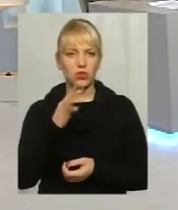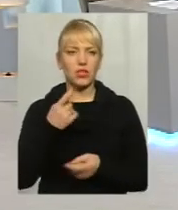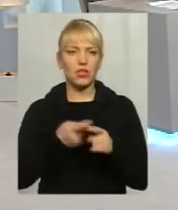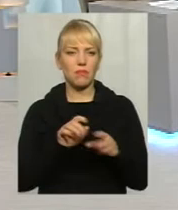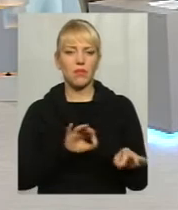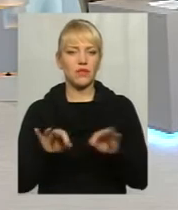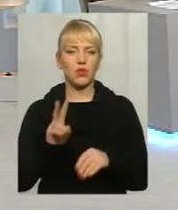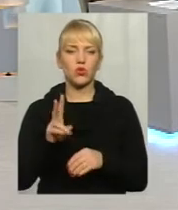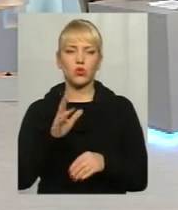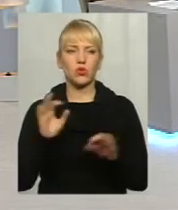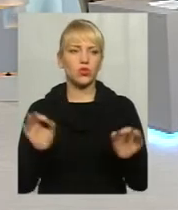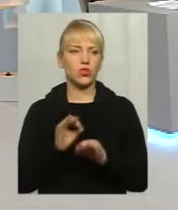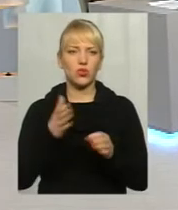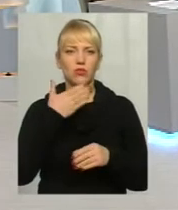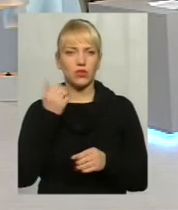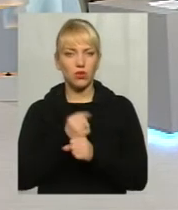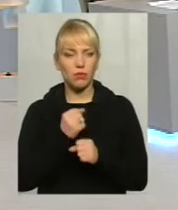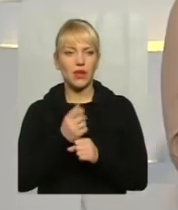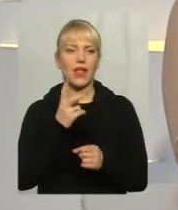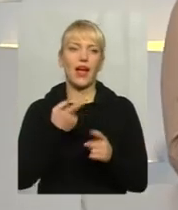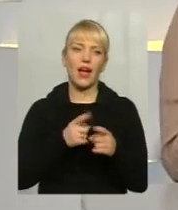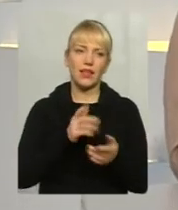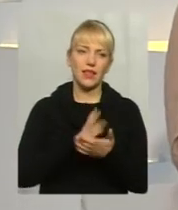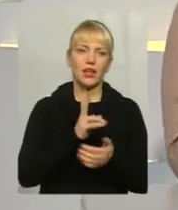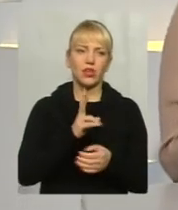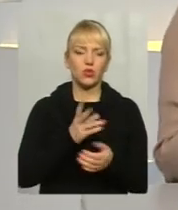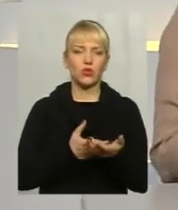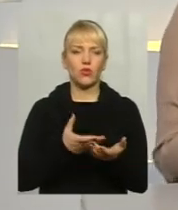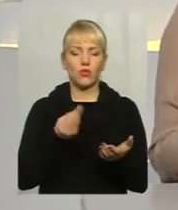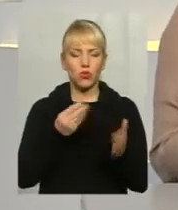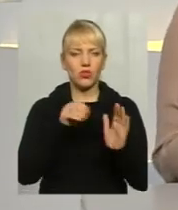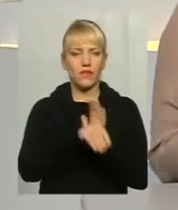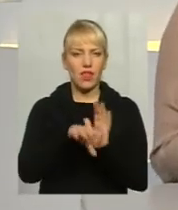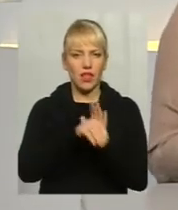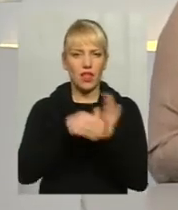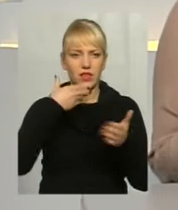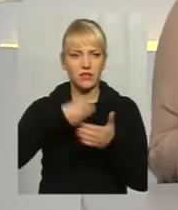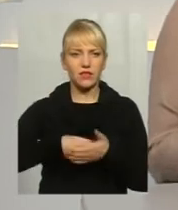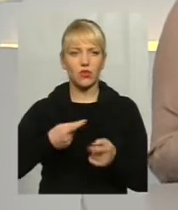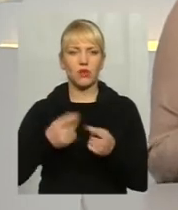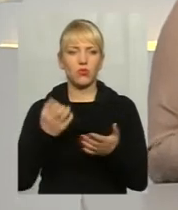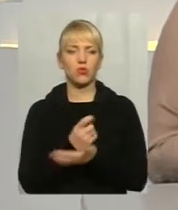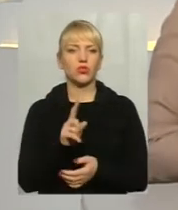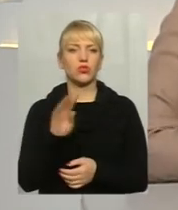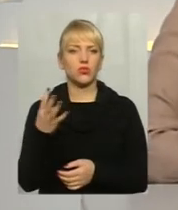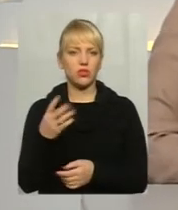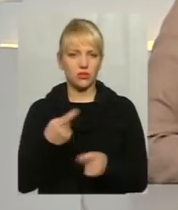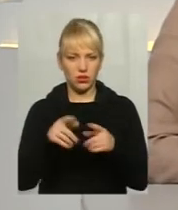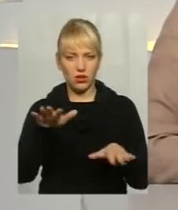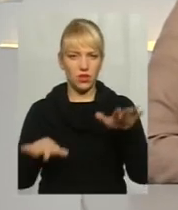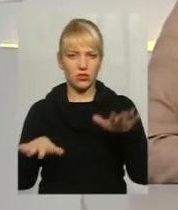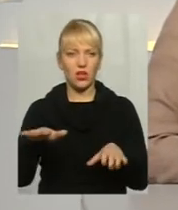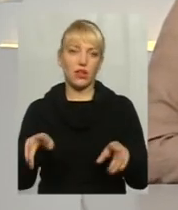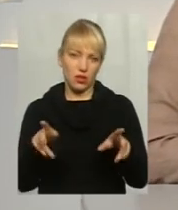перевізникам, які нічого не зробили, а є перевізники, які там вклали свої кошти, і виходить також такий... Получається, такий